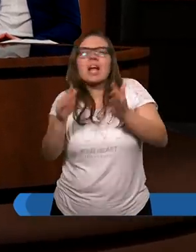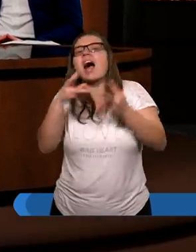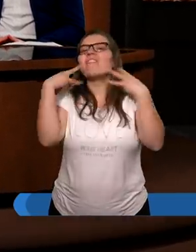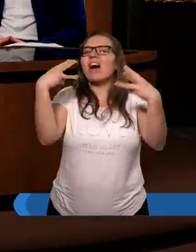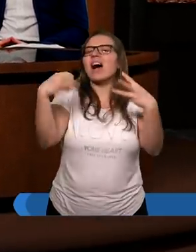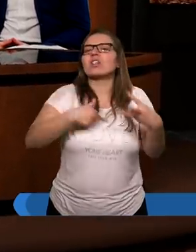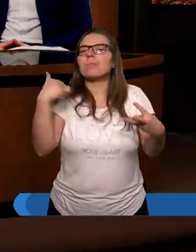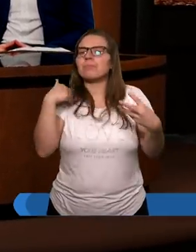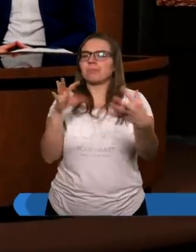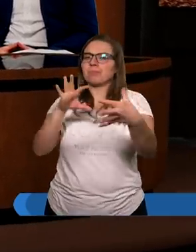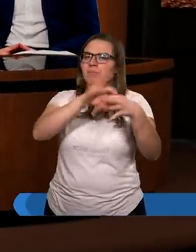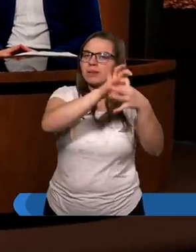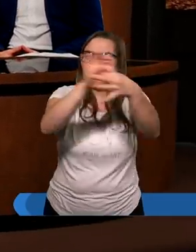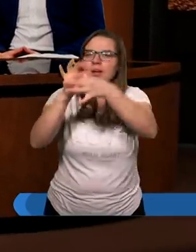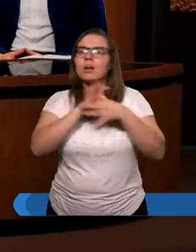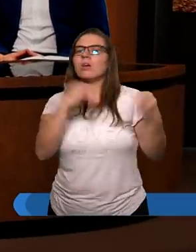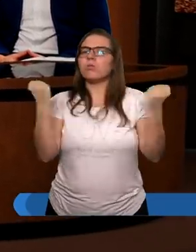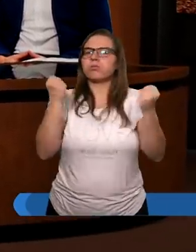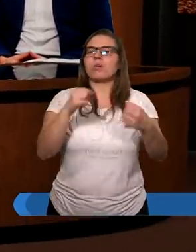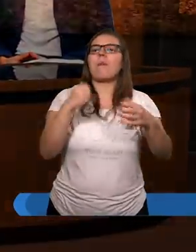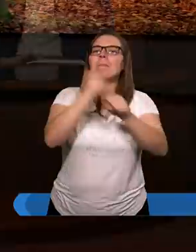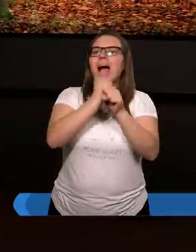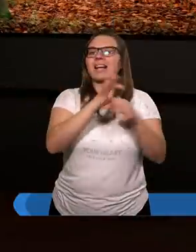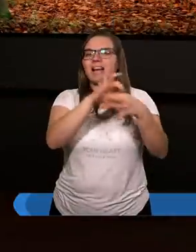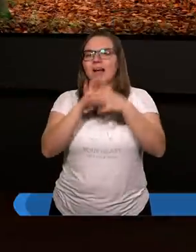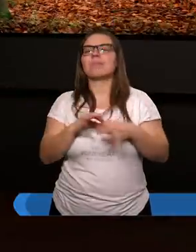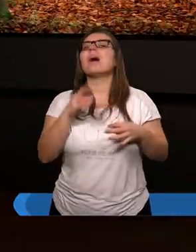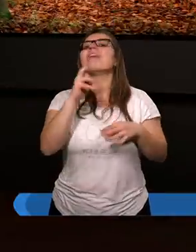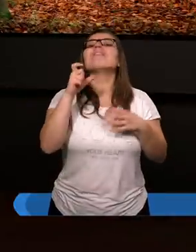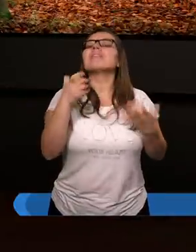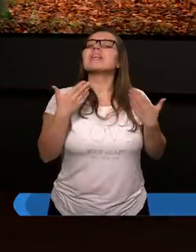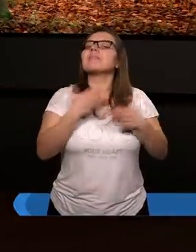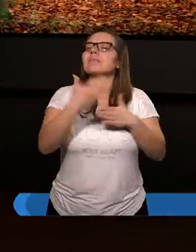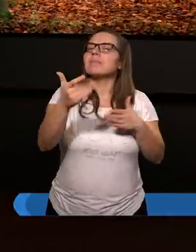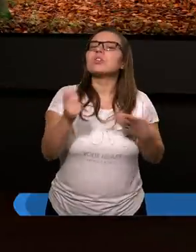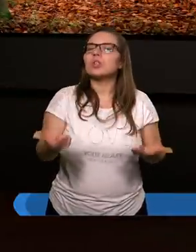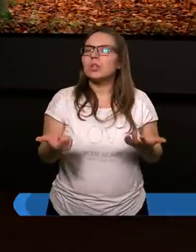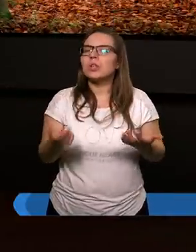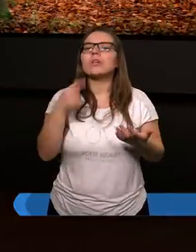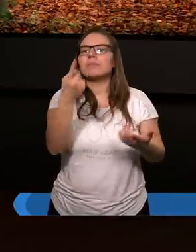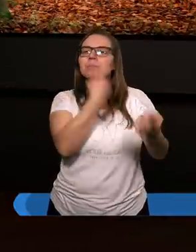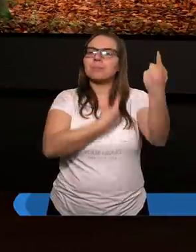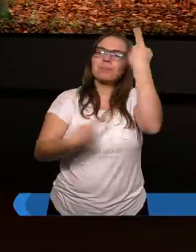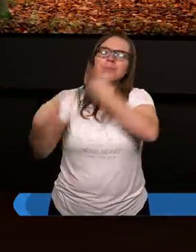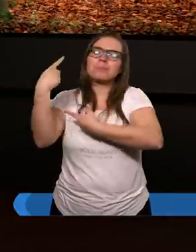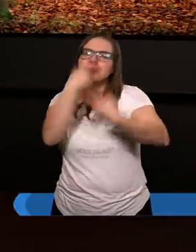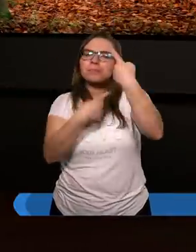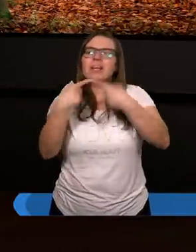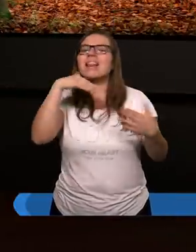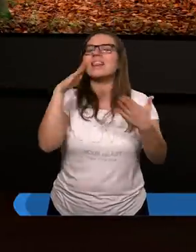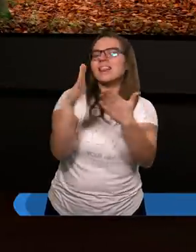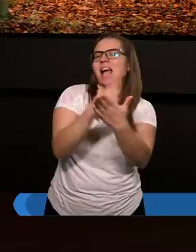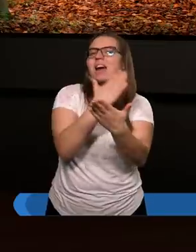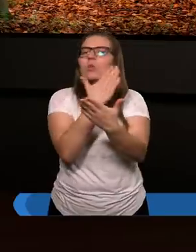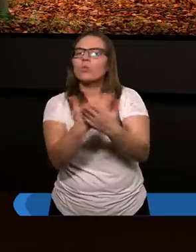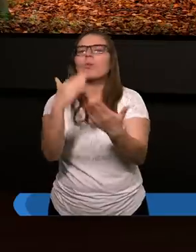żeby ze sobą dobrze współpracować. No więc rozważaliśmy tutaj niektóre